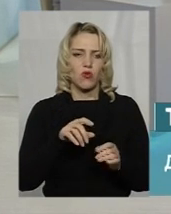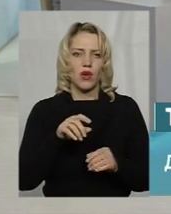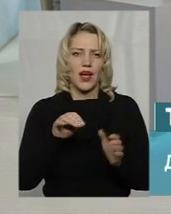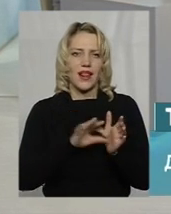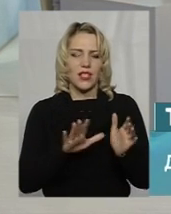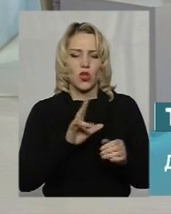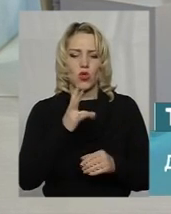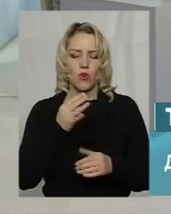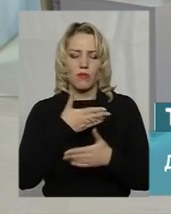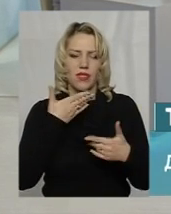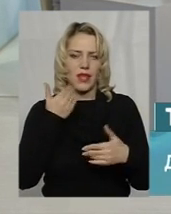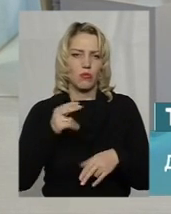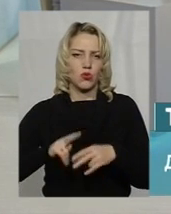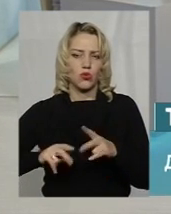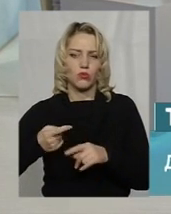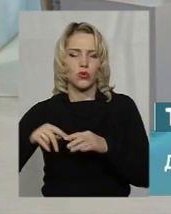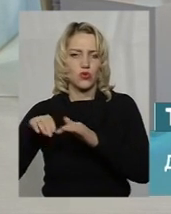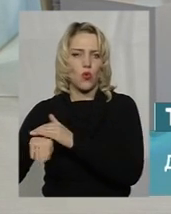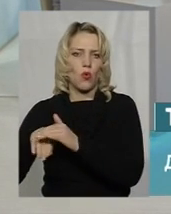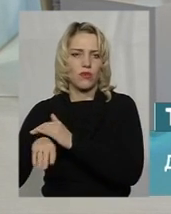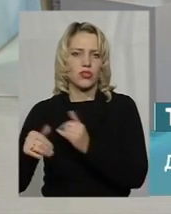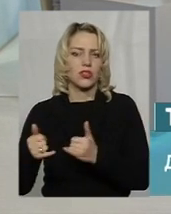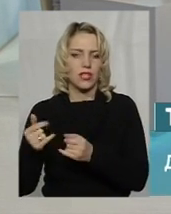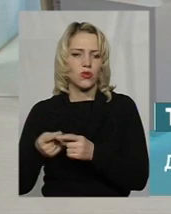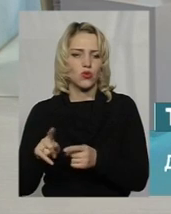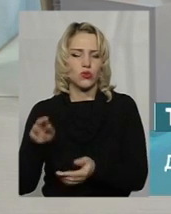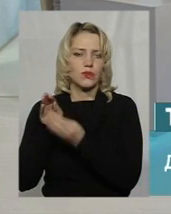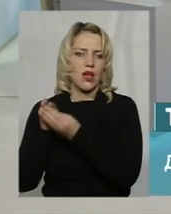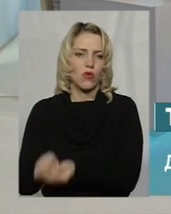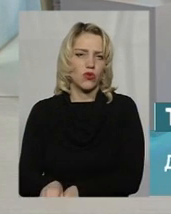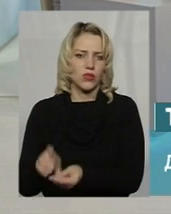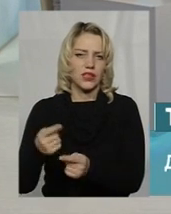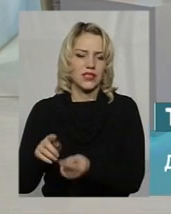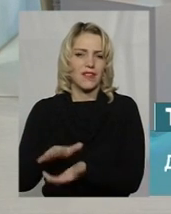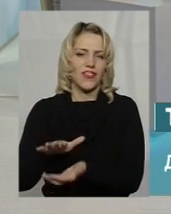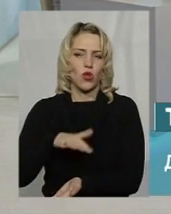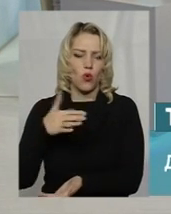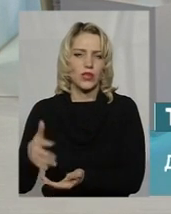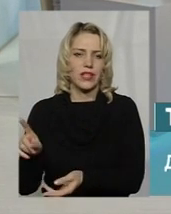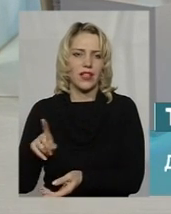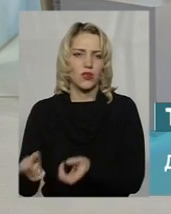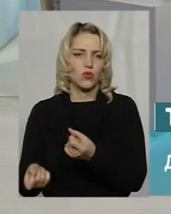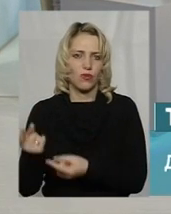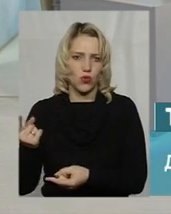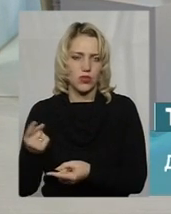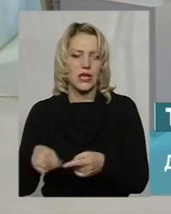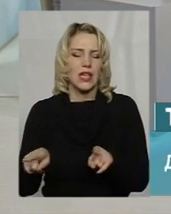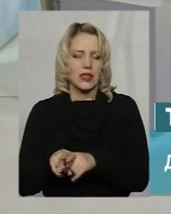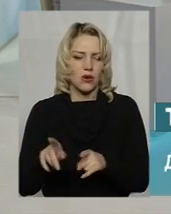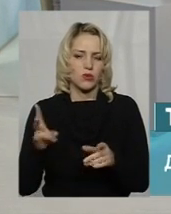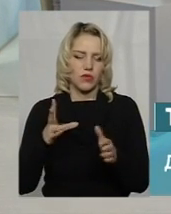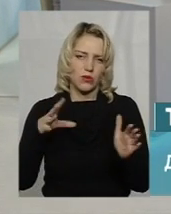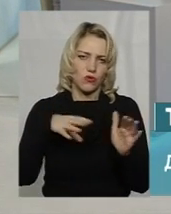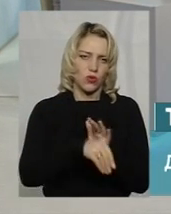не будуємо ці сховищі, які необхідні для того, щоб захоронити ці відходи, які ми утворюємо. І ця частина так само має відображатися в